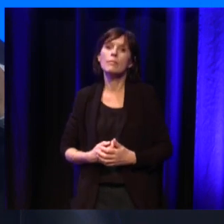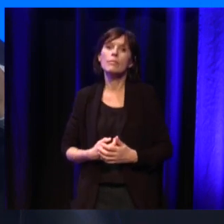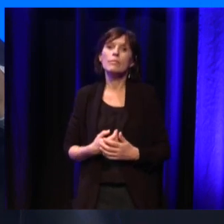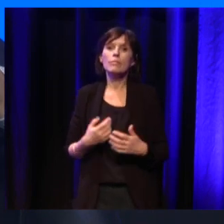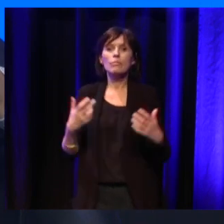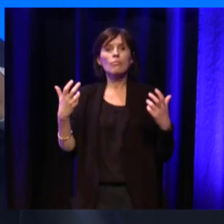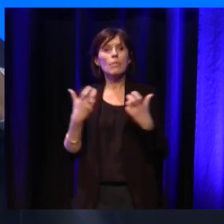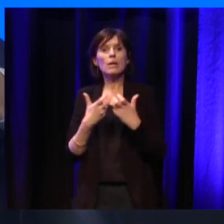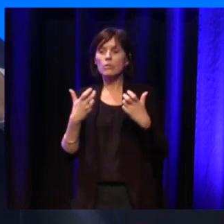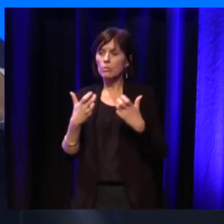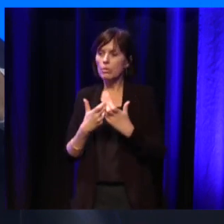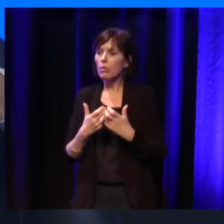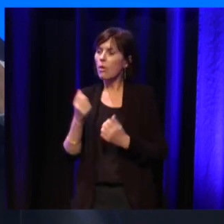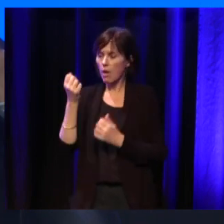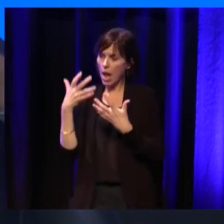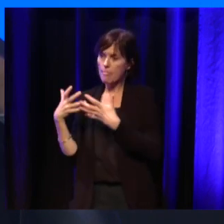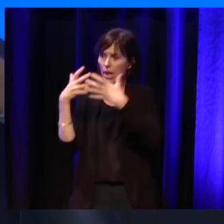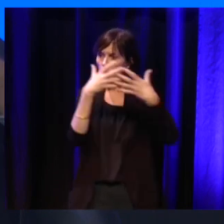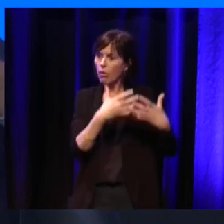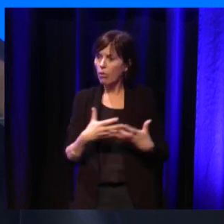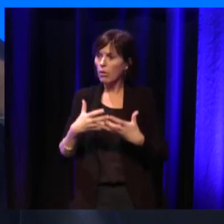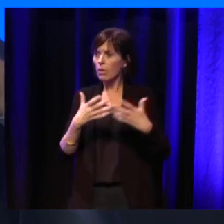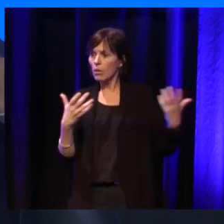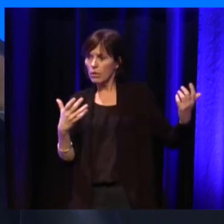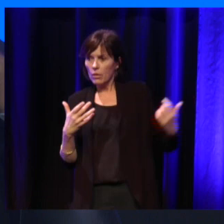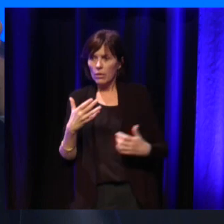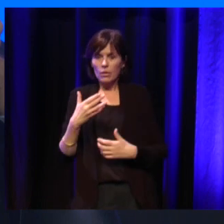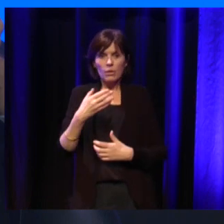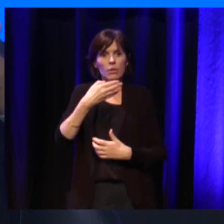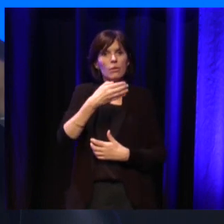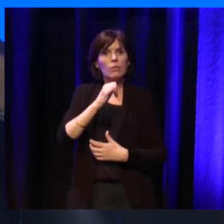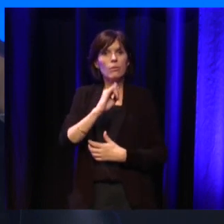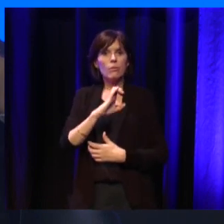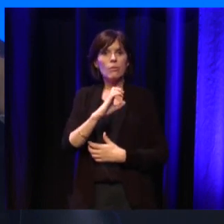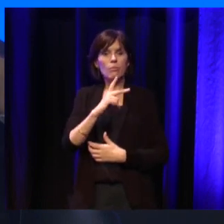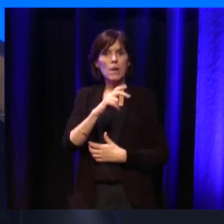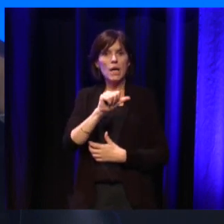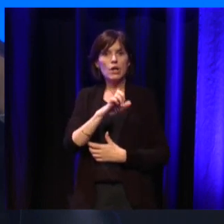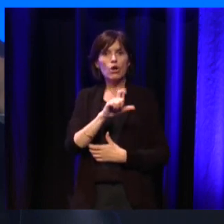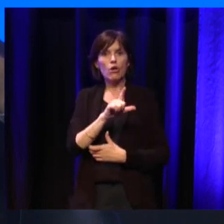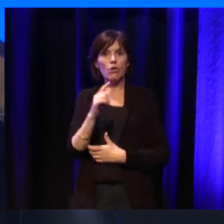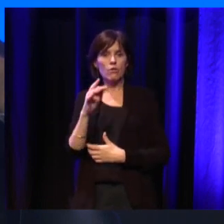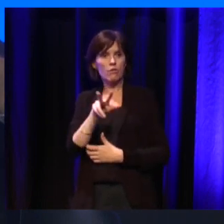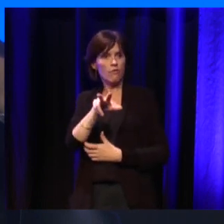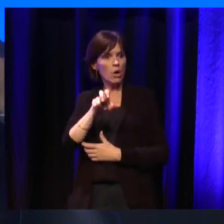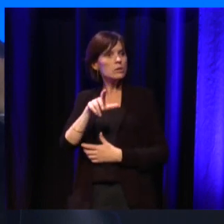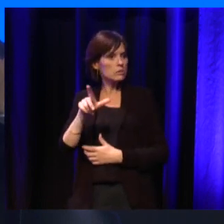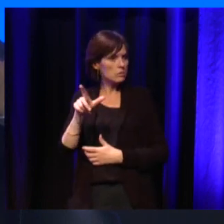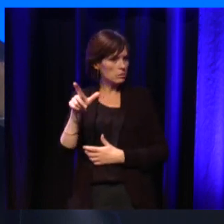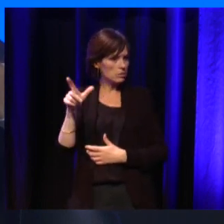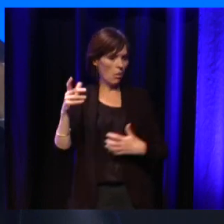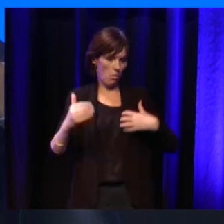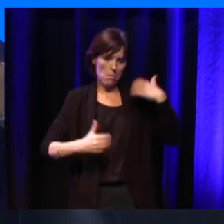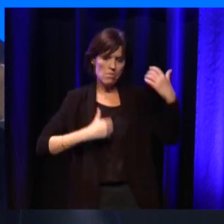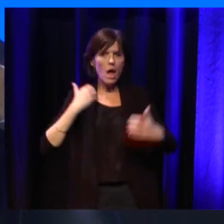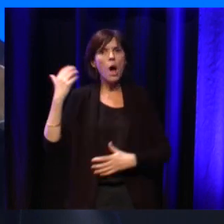exemple, Michael Fox aux Etats-Unis, avec sa notoriété, il a réussi à mobiliser un milliard de dollars de fonds, je crois, depuis qu'il a commencé sa,